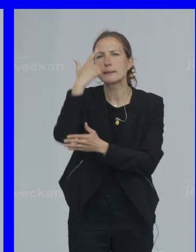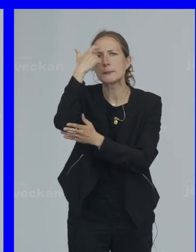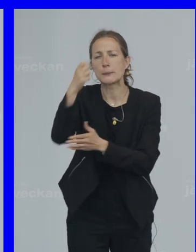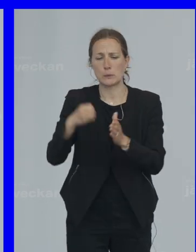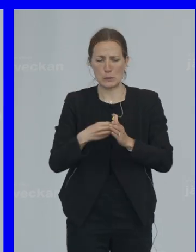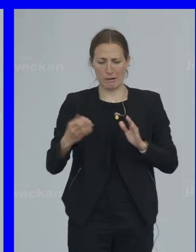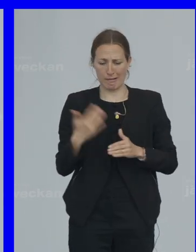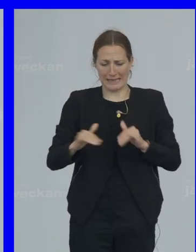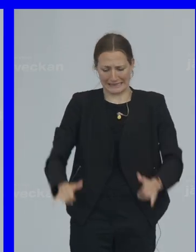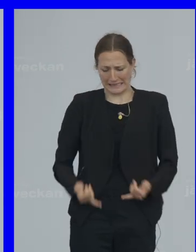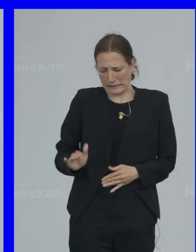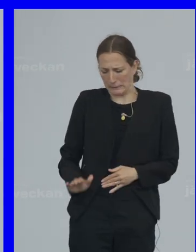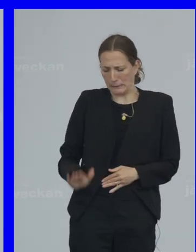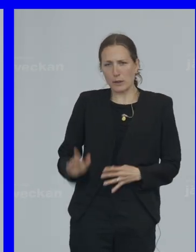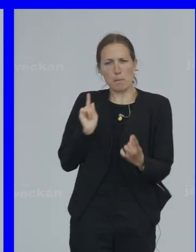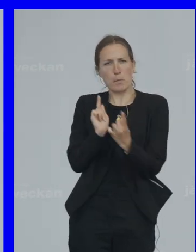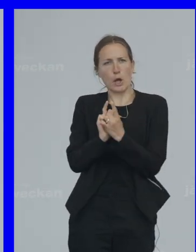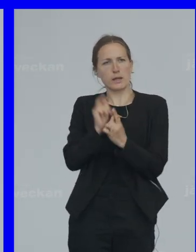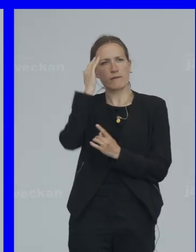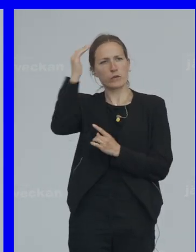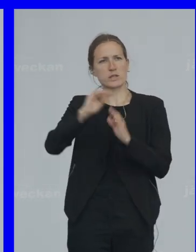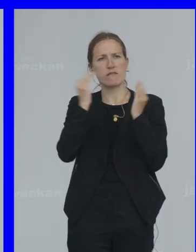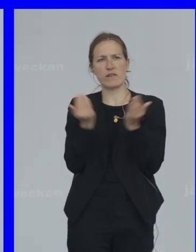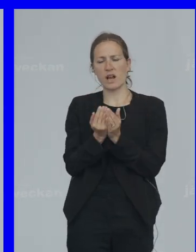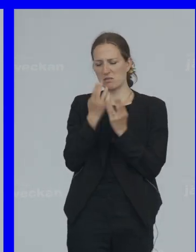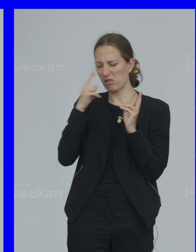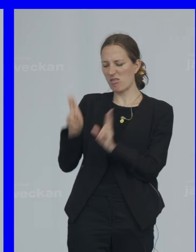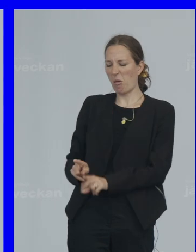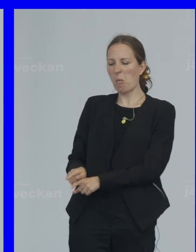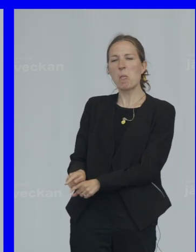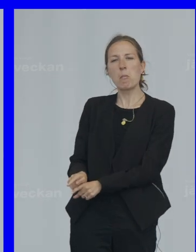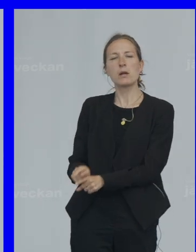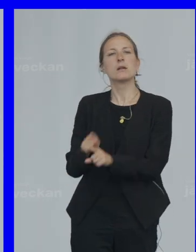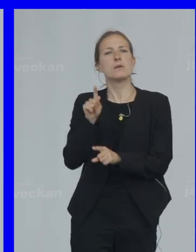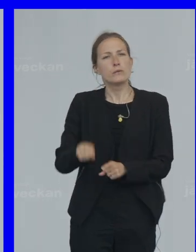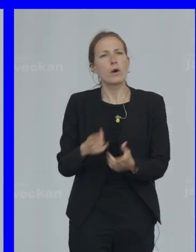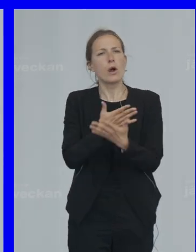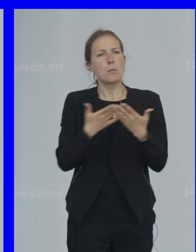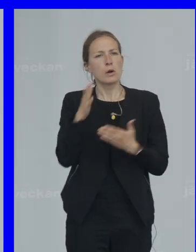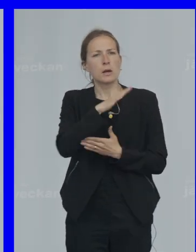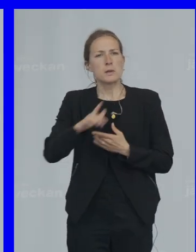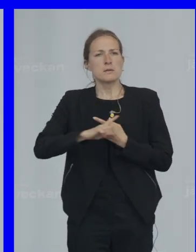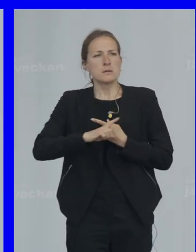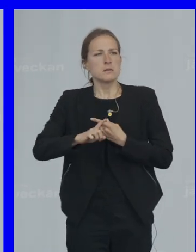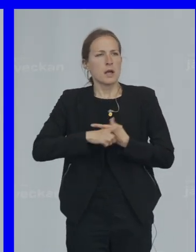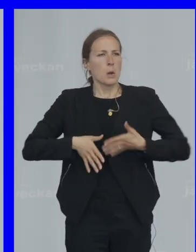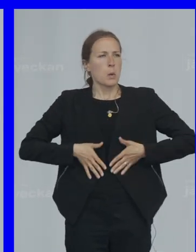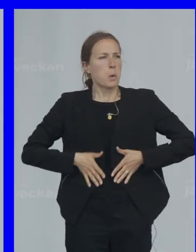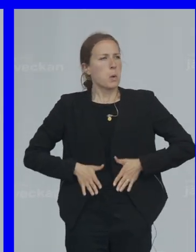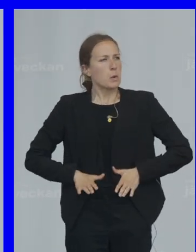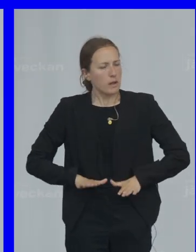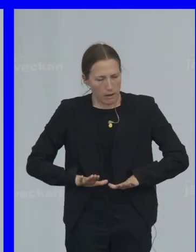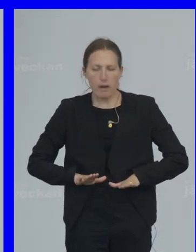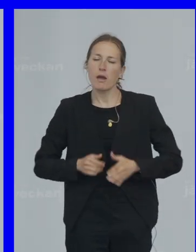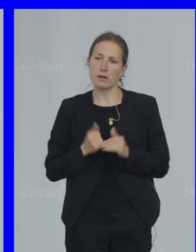småskolan Möter en vuxenvärld Som har dömt ut dem Alltför många barn Går hungriga till skolan I Sverige